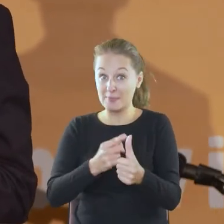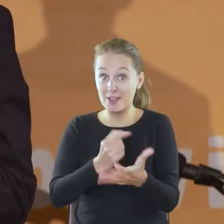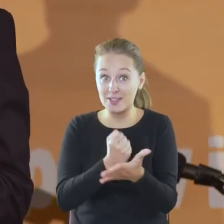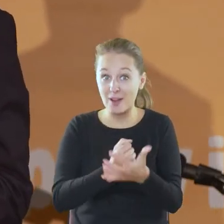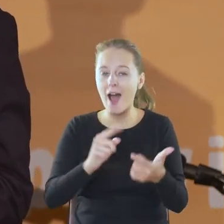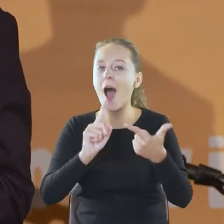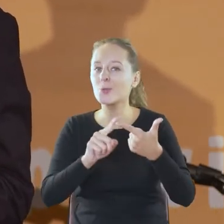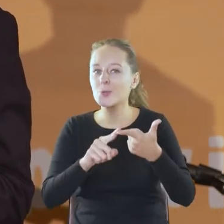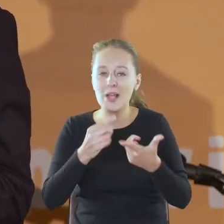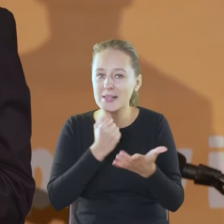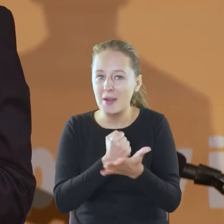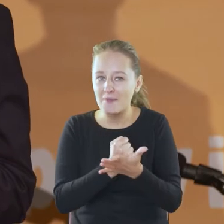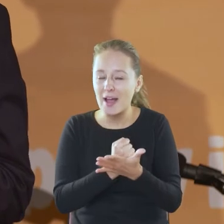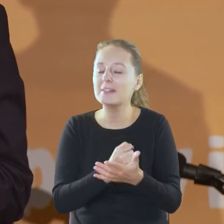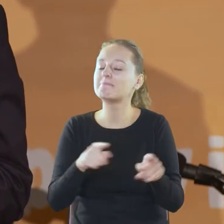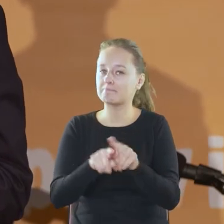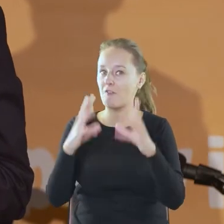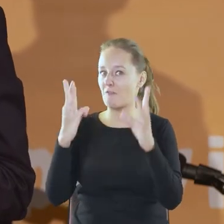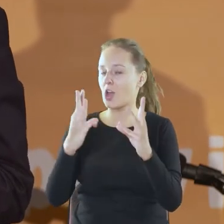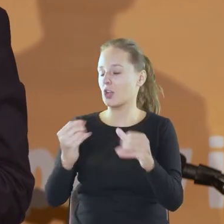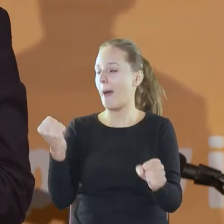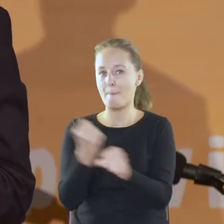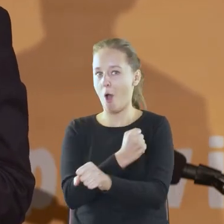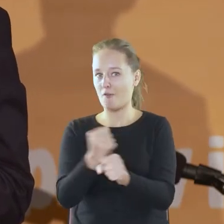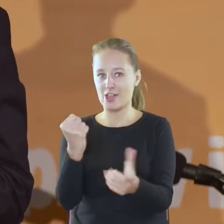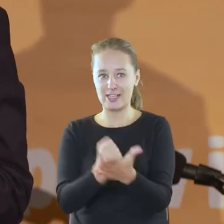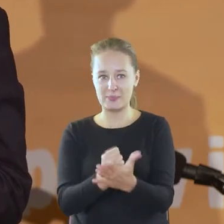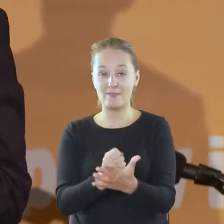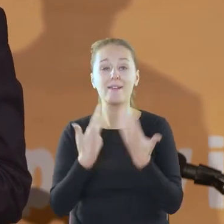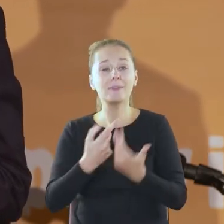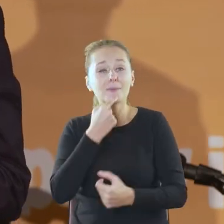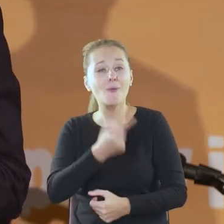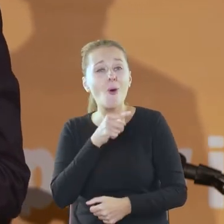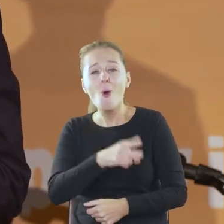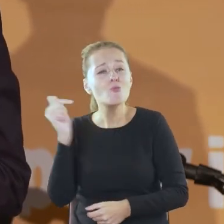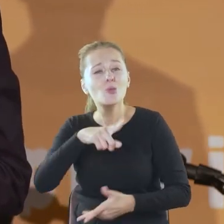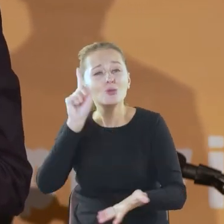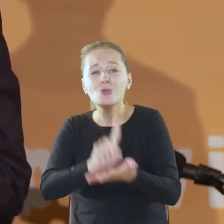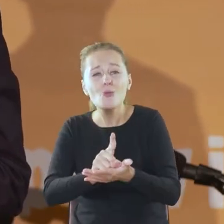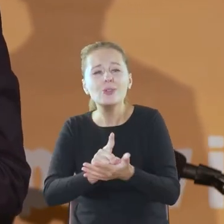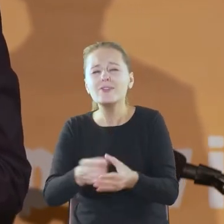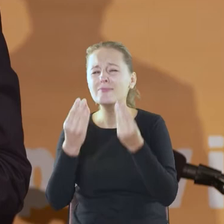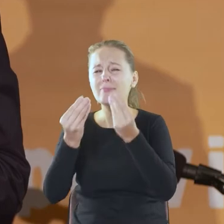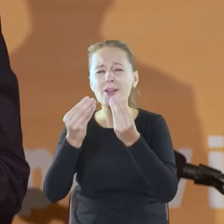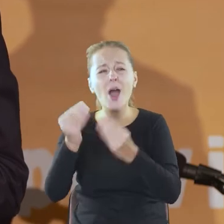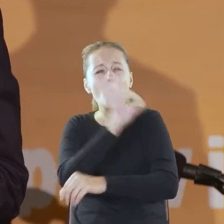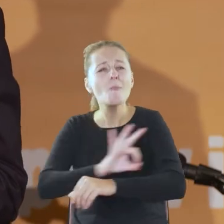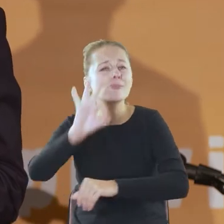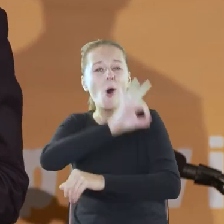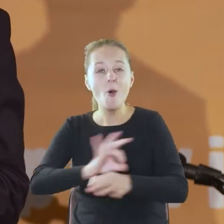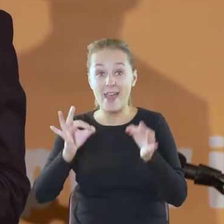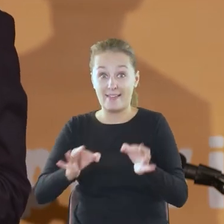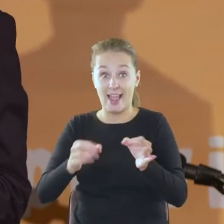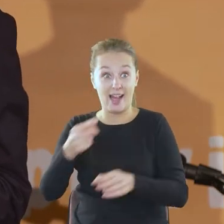powieść. A druga jest równie ważna, jest też poważna. Chcę powiedzieć o tym, że musi się powieść wielki projekt, który trwa teraz